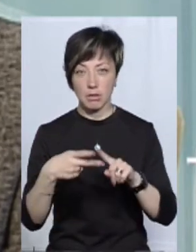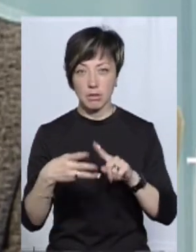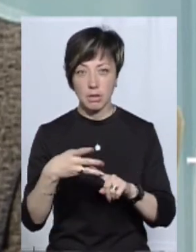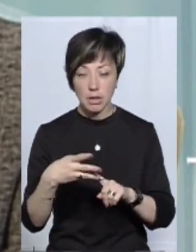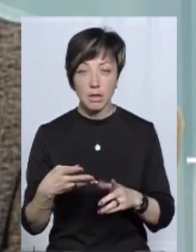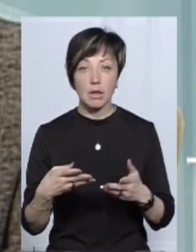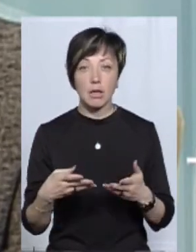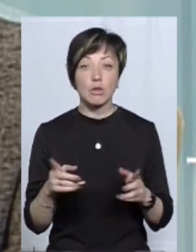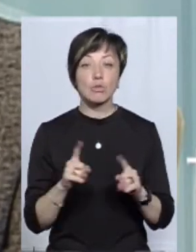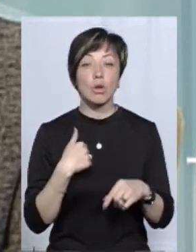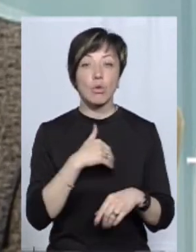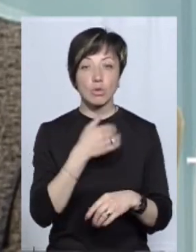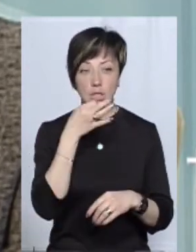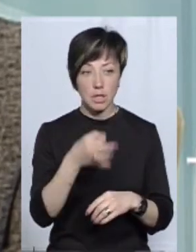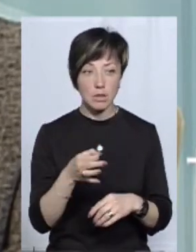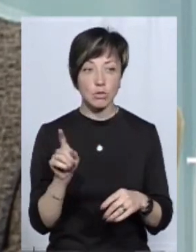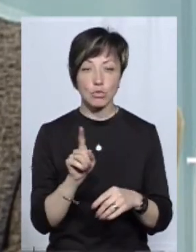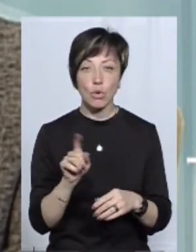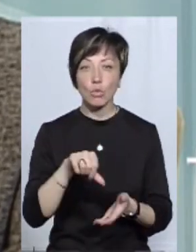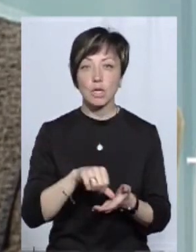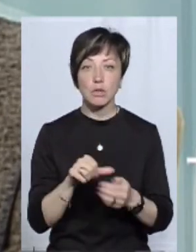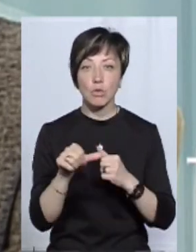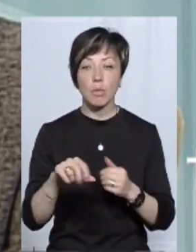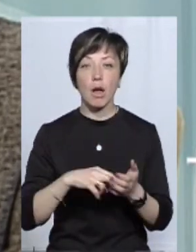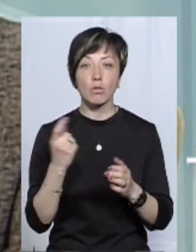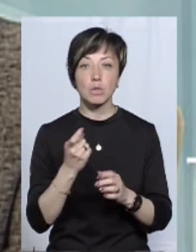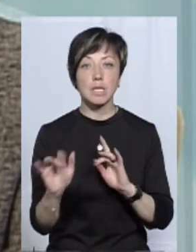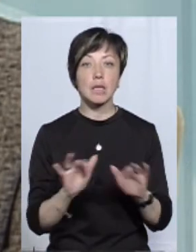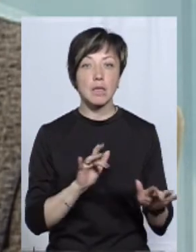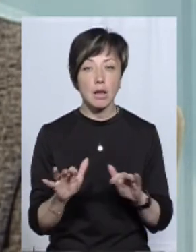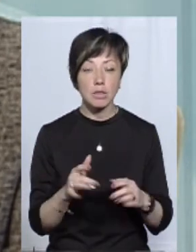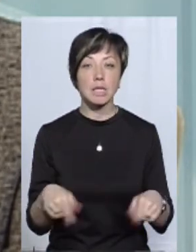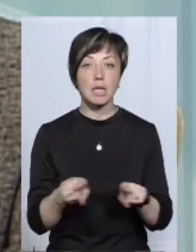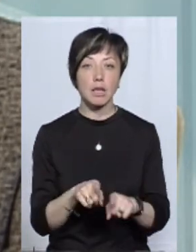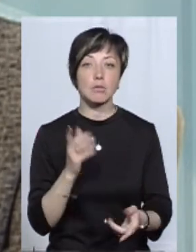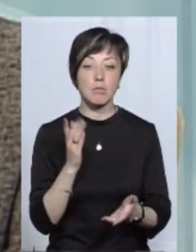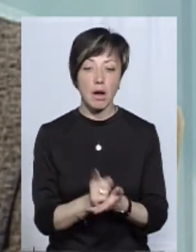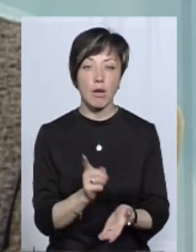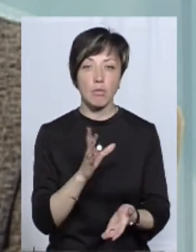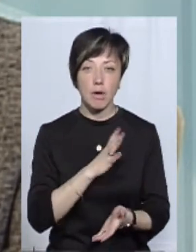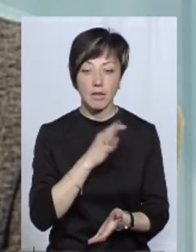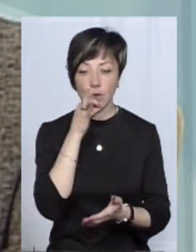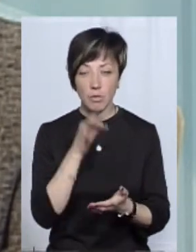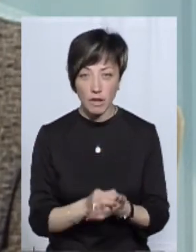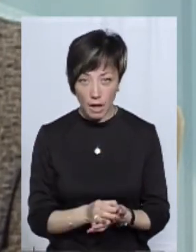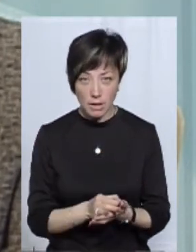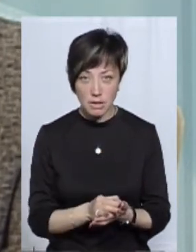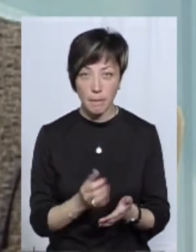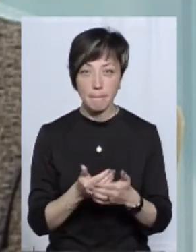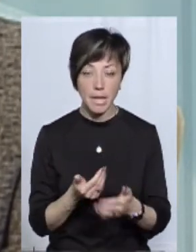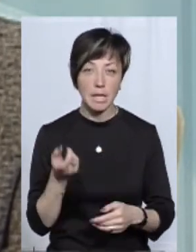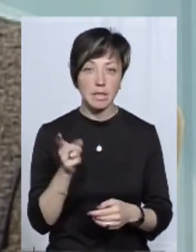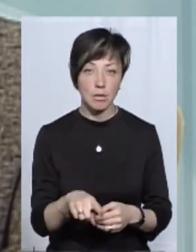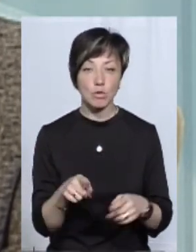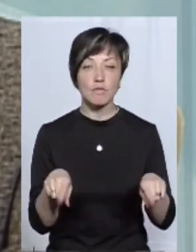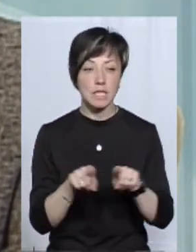дослідження, такі дослідження. Тобто, що я хочу сказати? Що суб'єкти зовнішньої економічної діяльності теж мають мати відповідальність перед